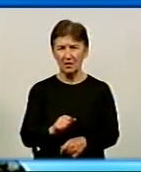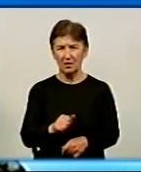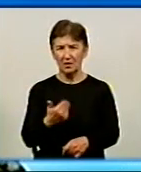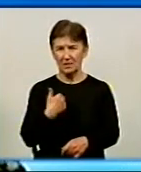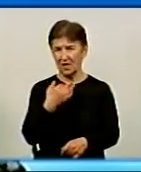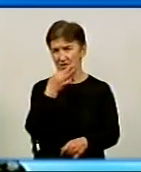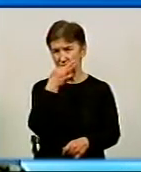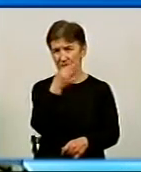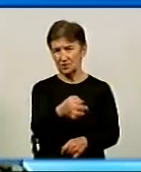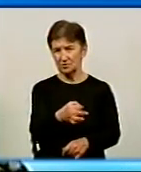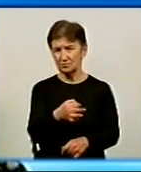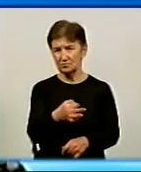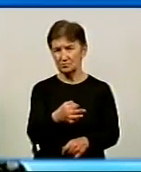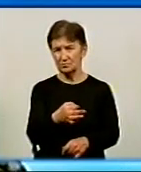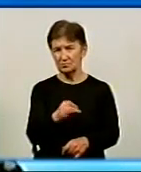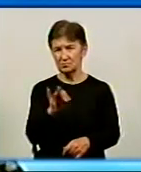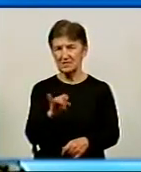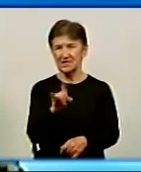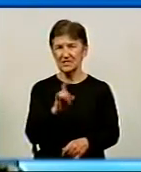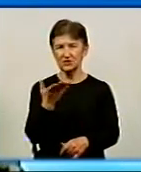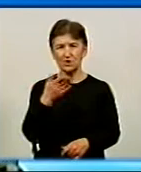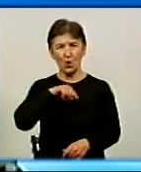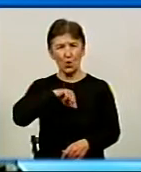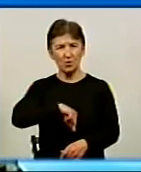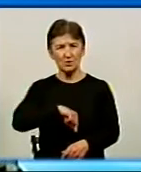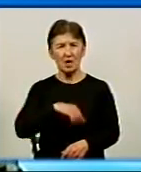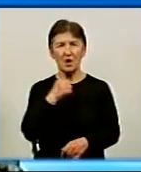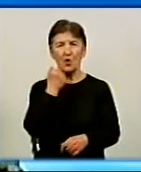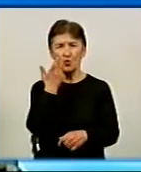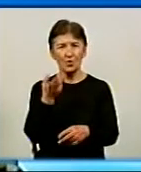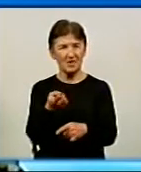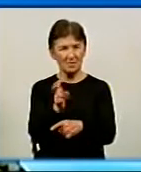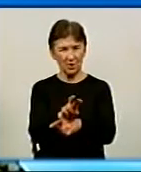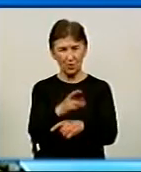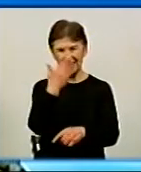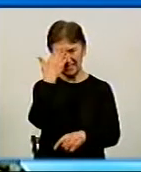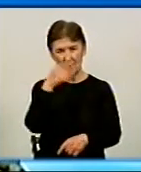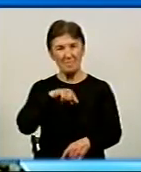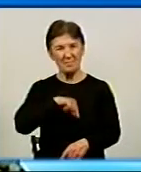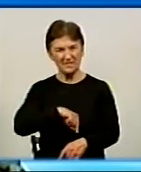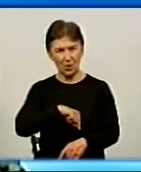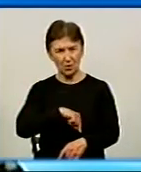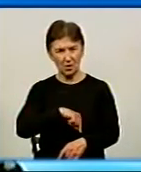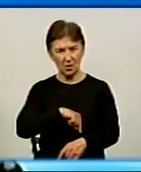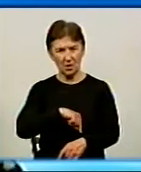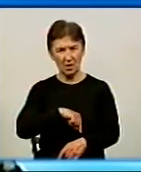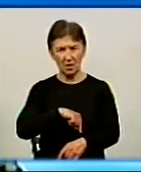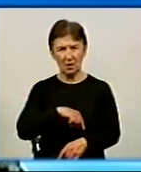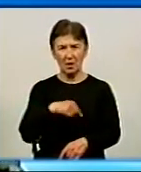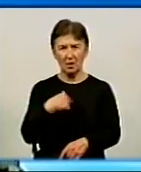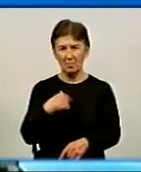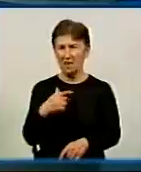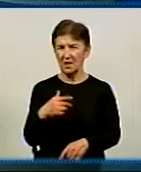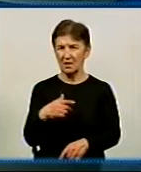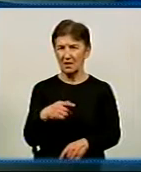знаю, скажімо так, і знутрі як. То коли приходить психолог, і психологи приходили, ми з нами,